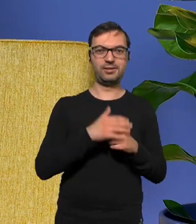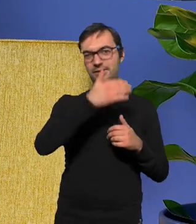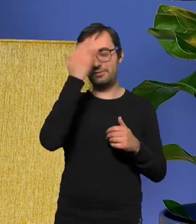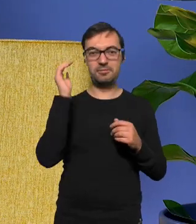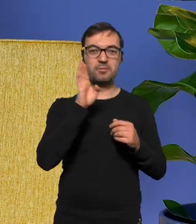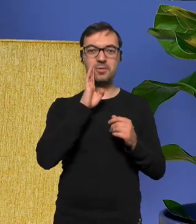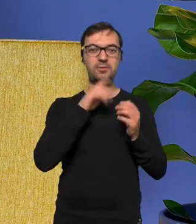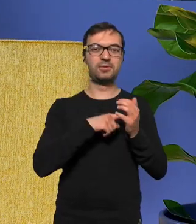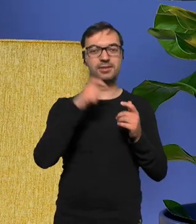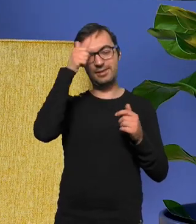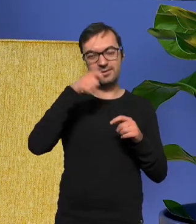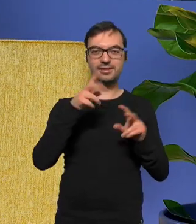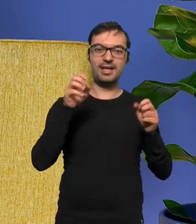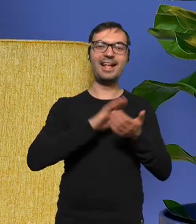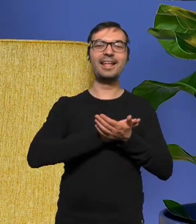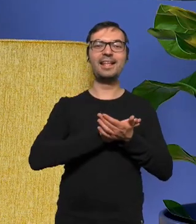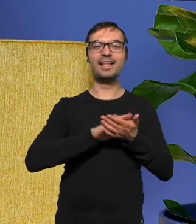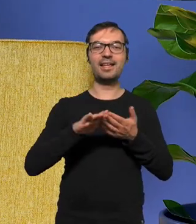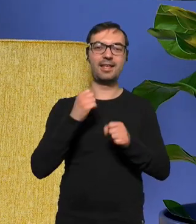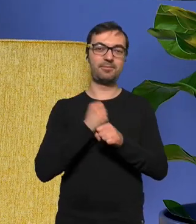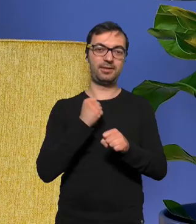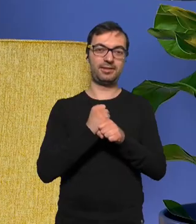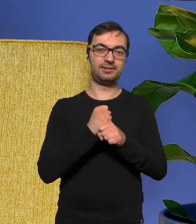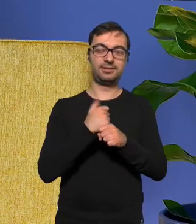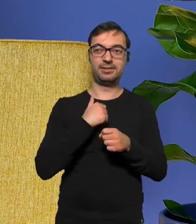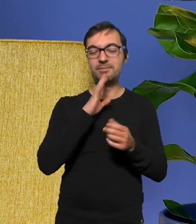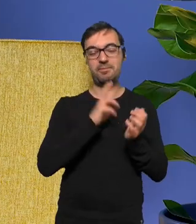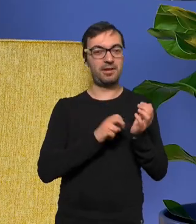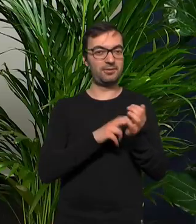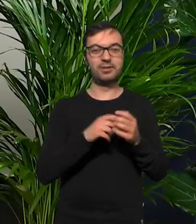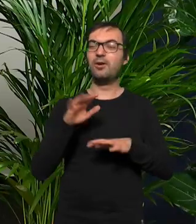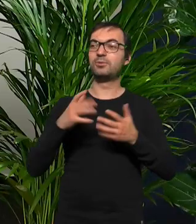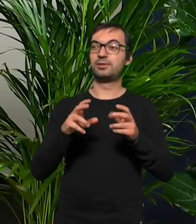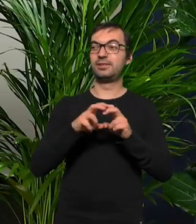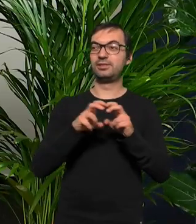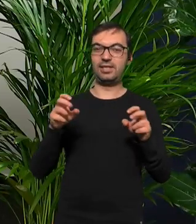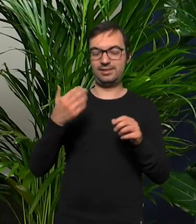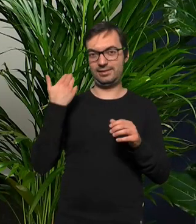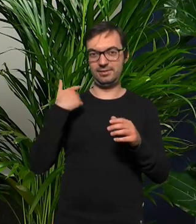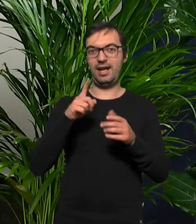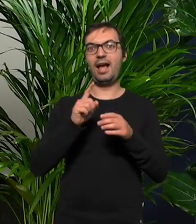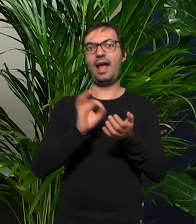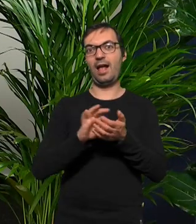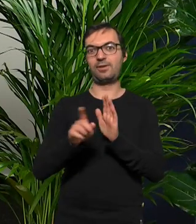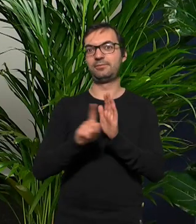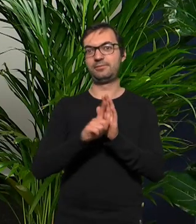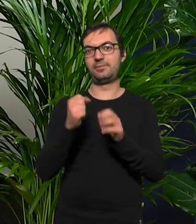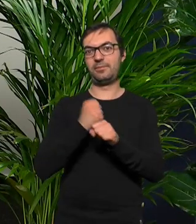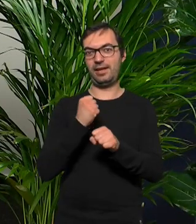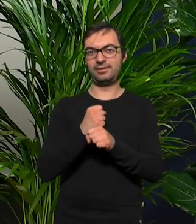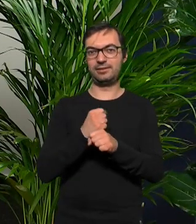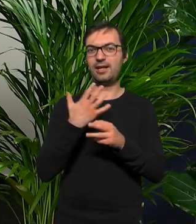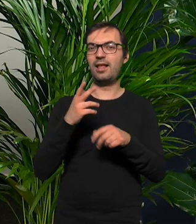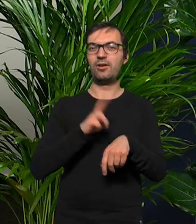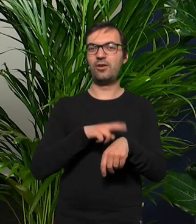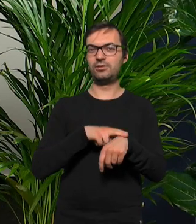wiem, podobno nazywa się to higiena pracy ale no, może jej nie mam czyli chcesz powiedzieć, że w czasach, w których wychodziłeś regularnie i spędzałeś ile godzin na